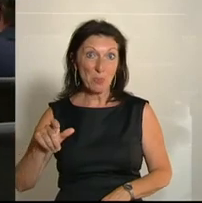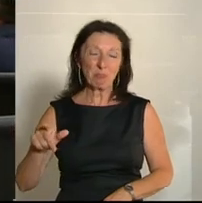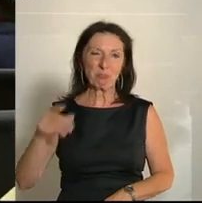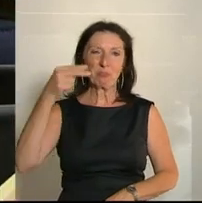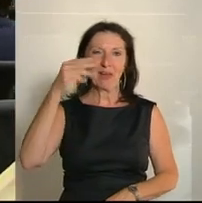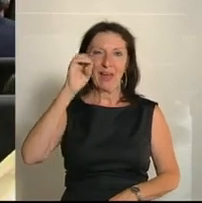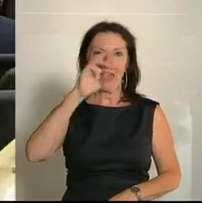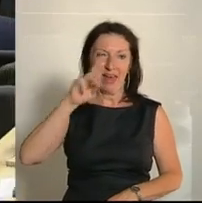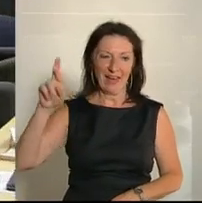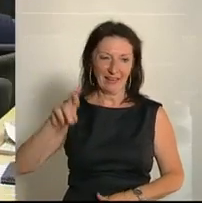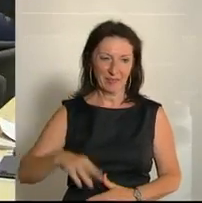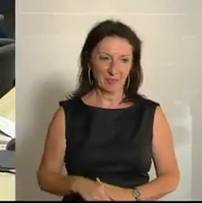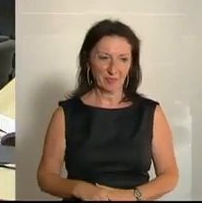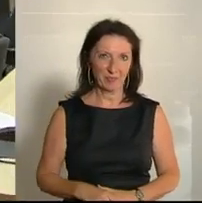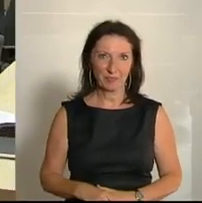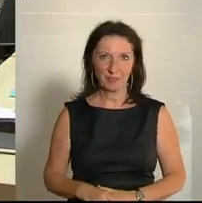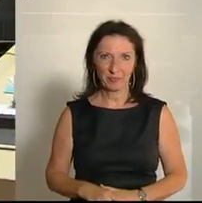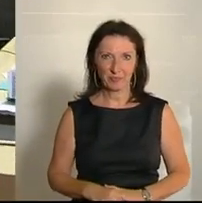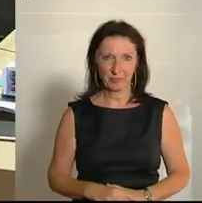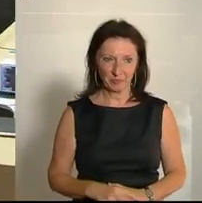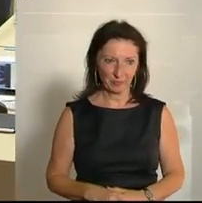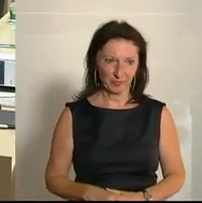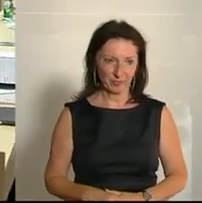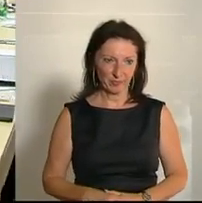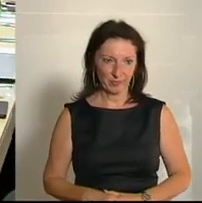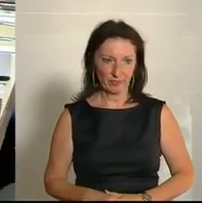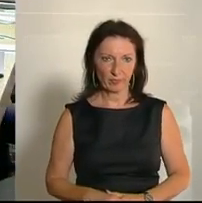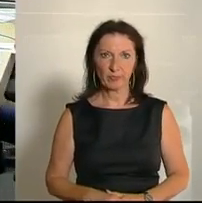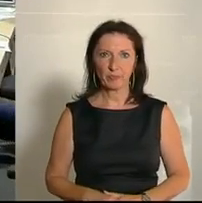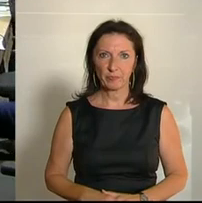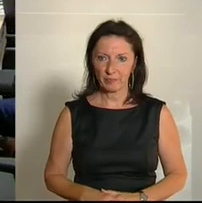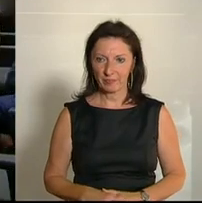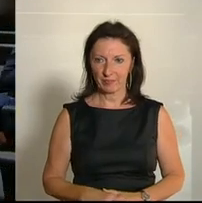Und am Weg zum Pult ist Julia Herr von der SPÖ.